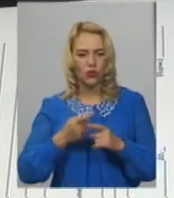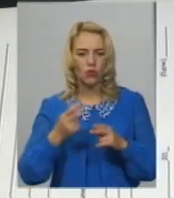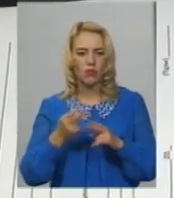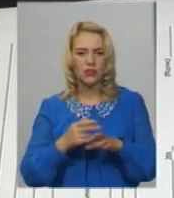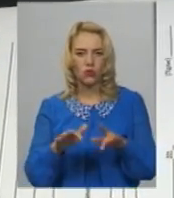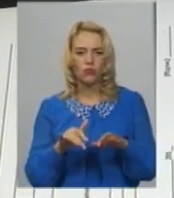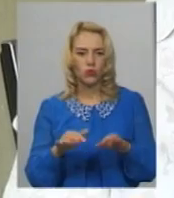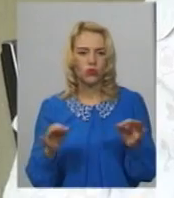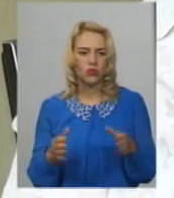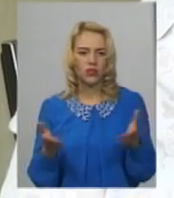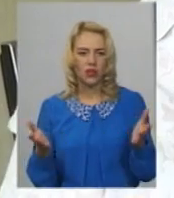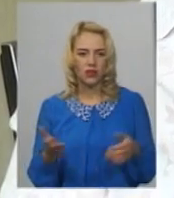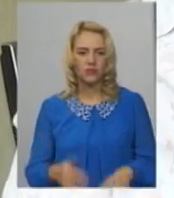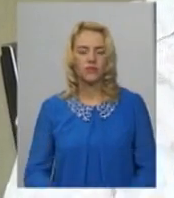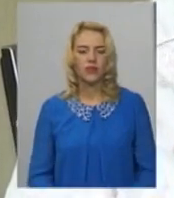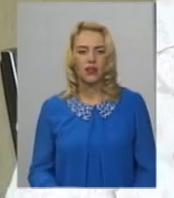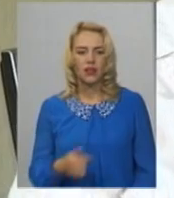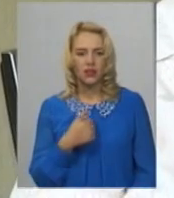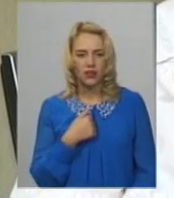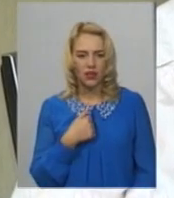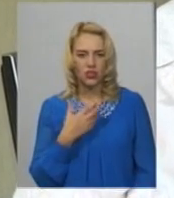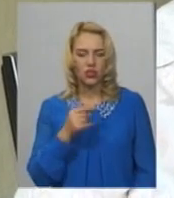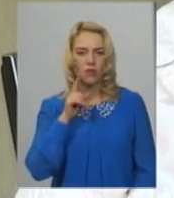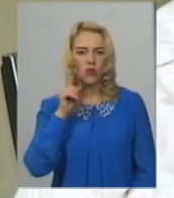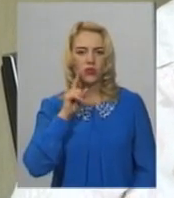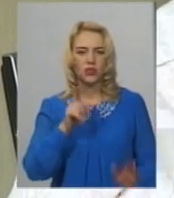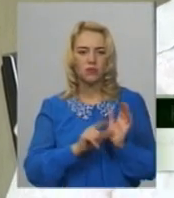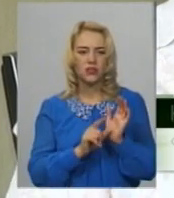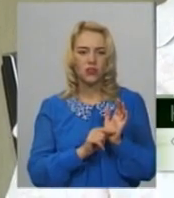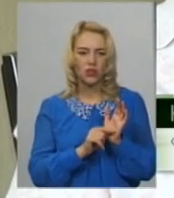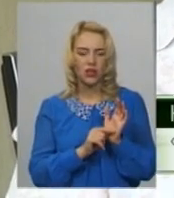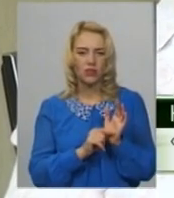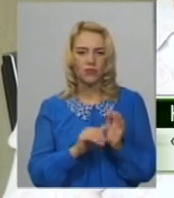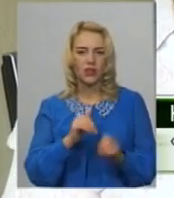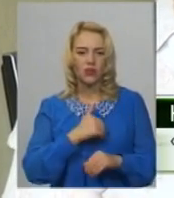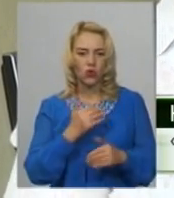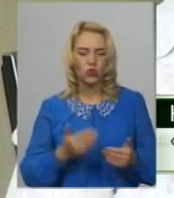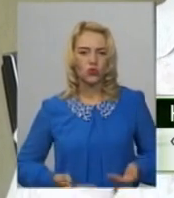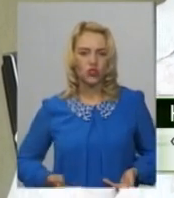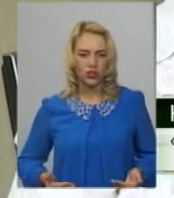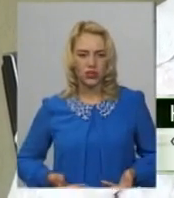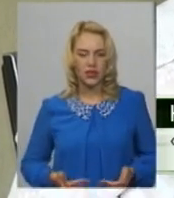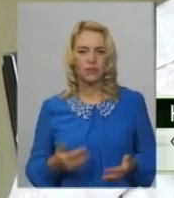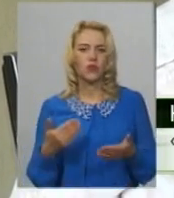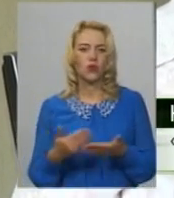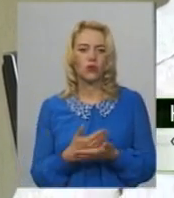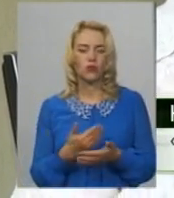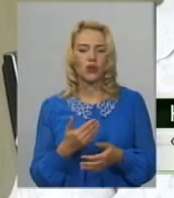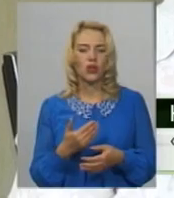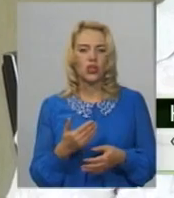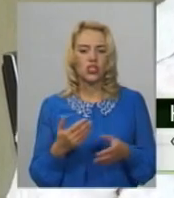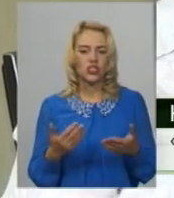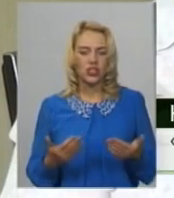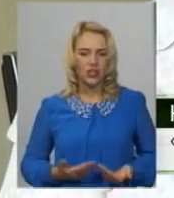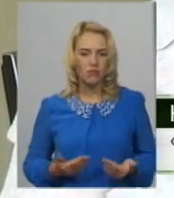'ютера зараз ніяк. Я такий молодий пенсіонер, хочу жити в ногу з життям, з